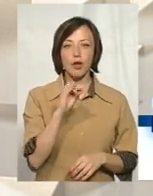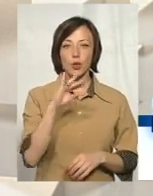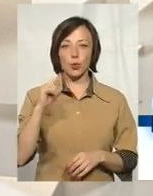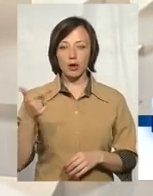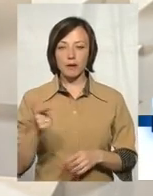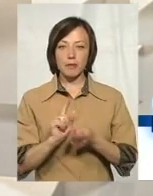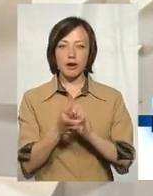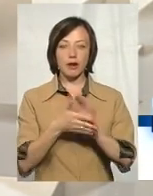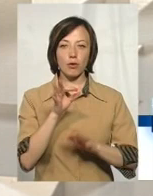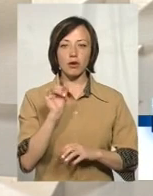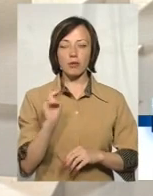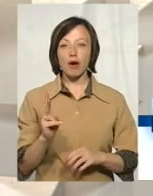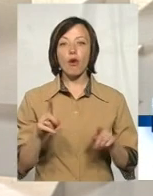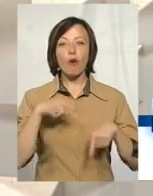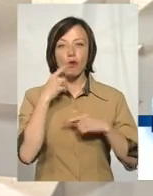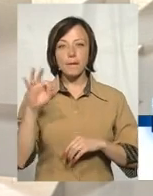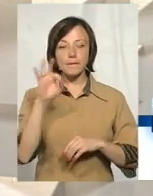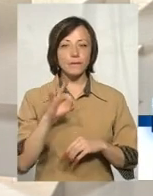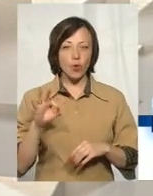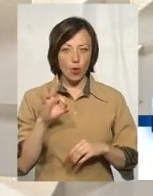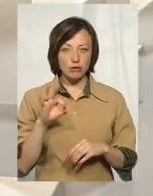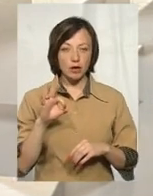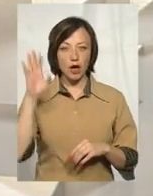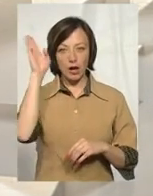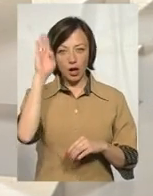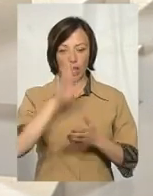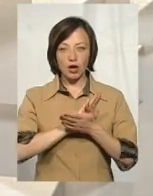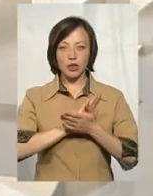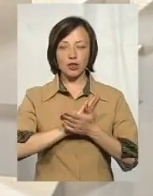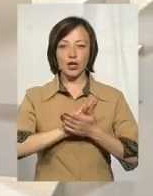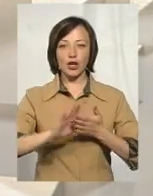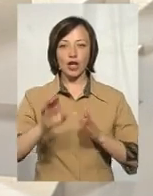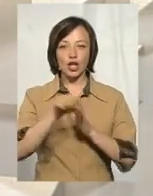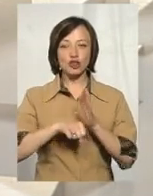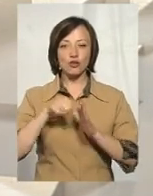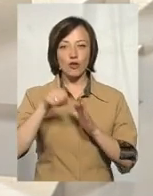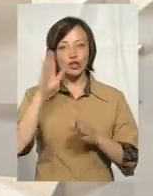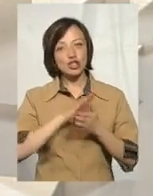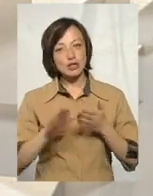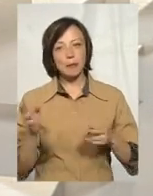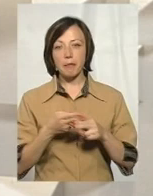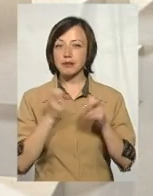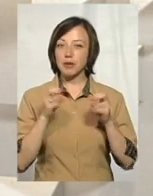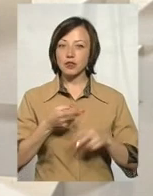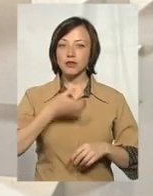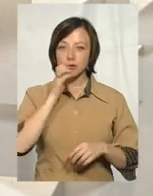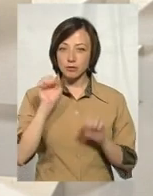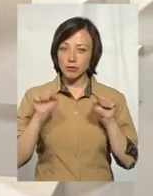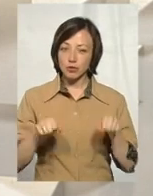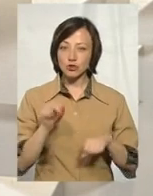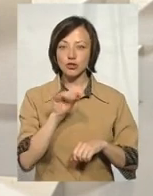Ребак. І сьогодні ми говоримо про криничну воду. Наскільки вона чиста та безпечна для вживання.